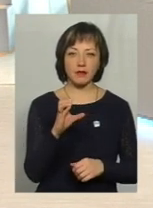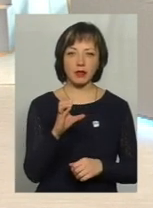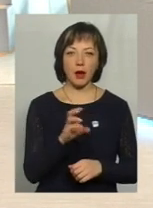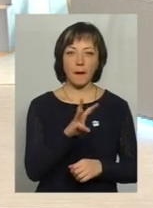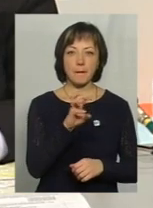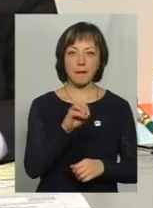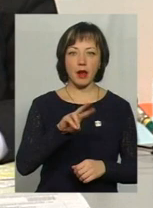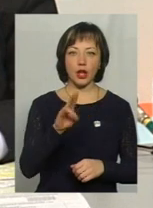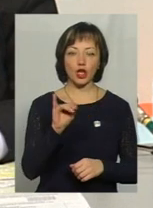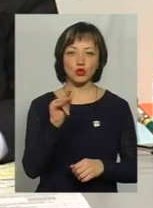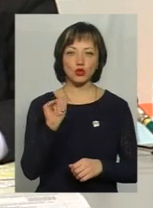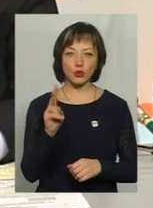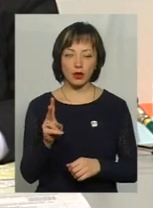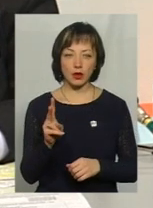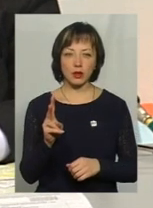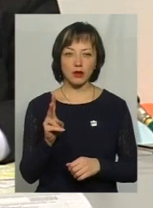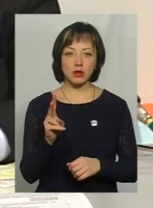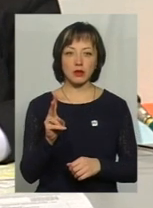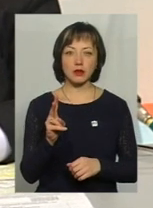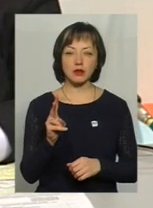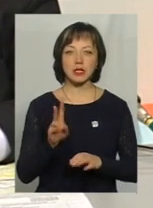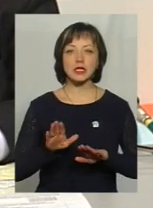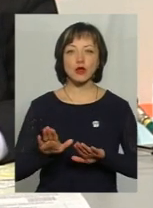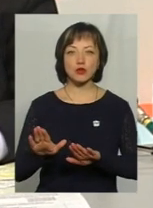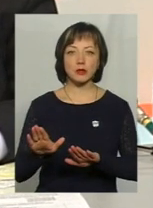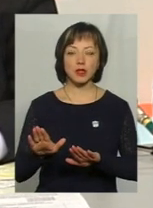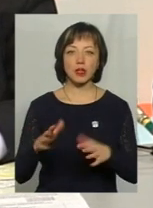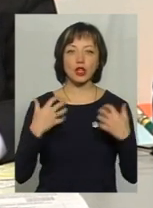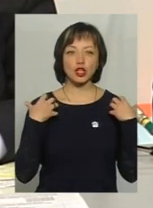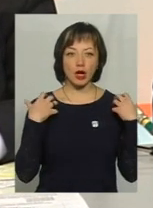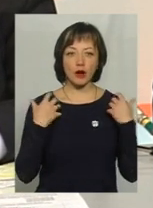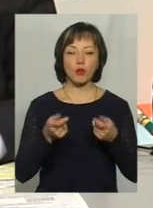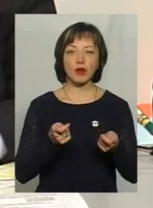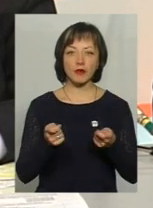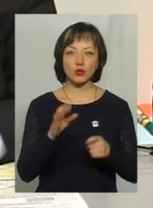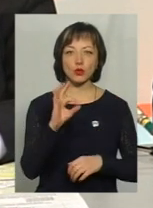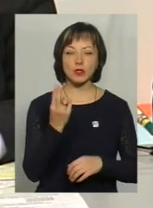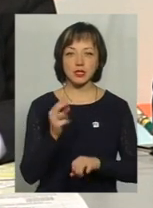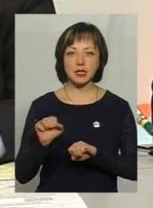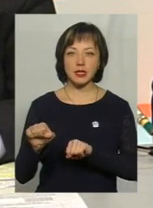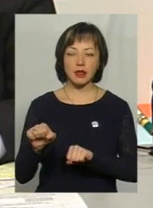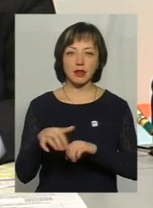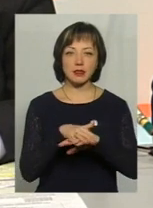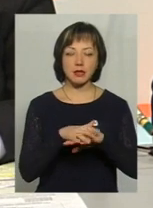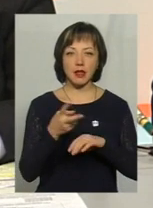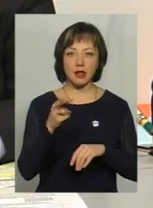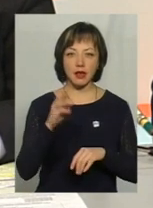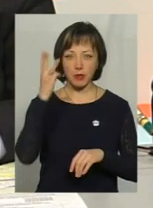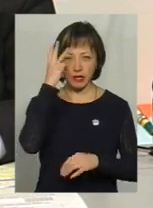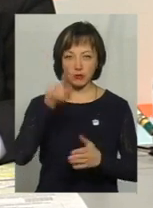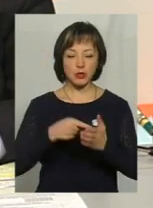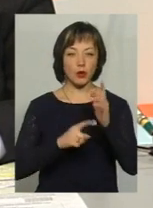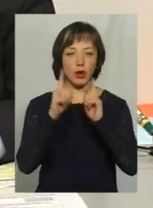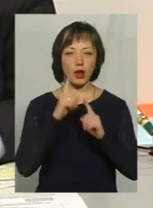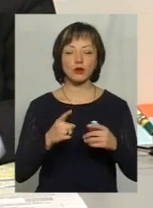Мельничук, заступник начальника управління соціального захисту населення Хмельницької міської